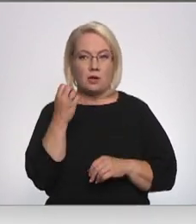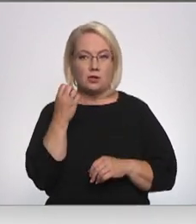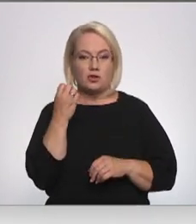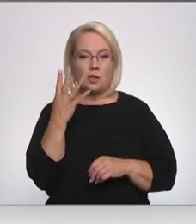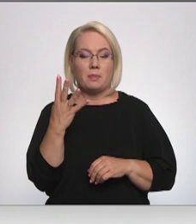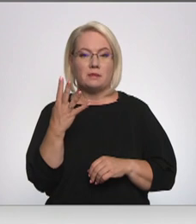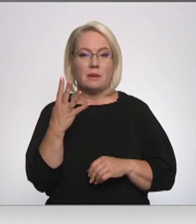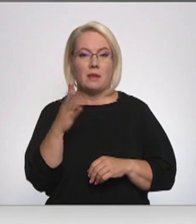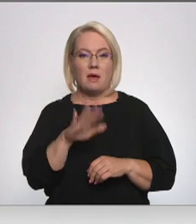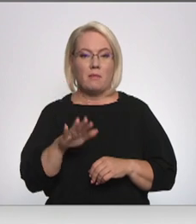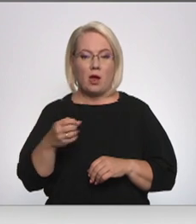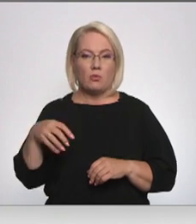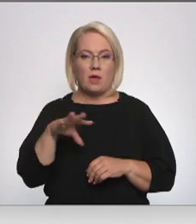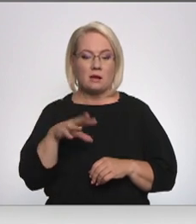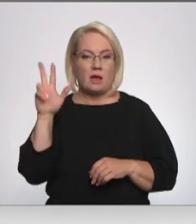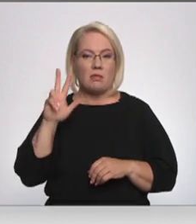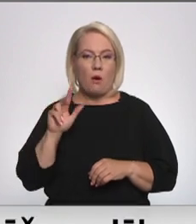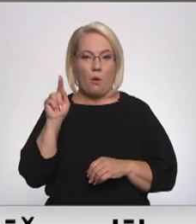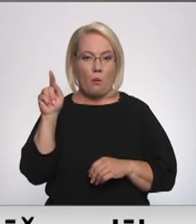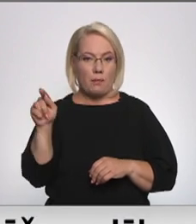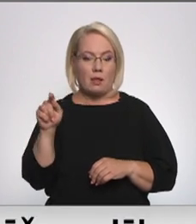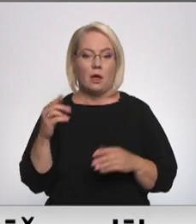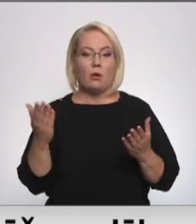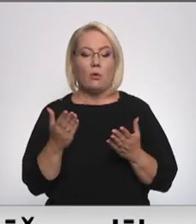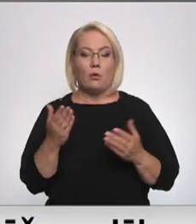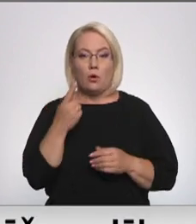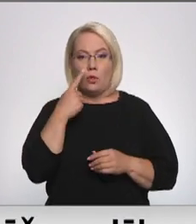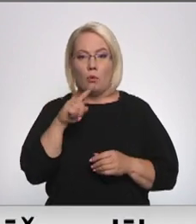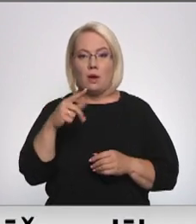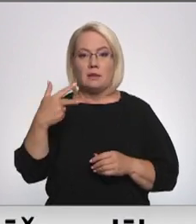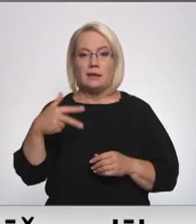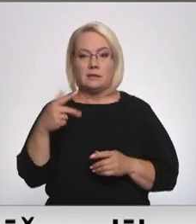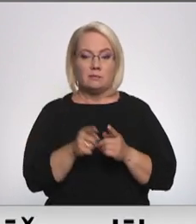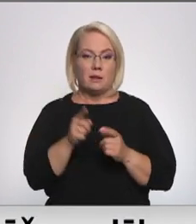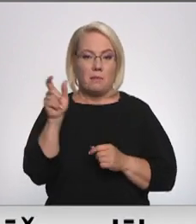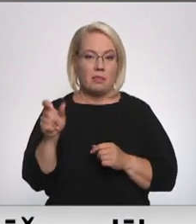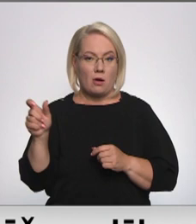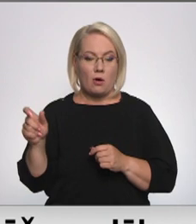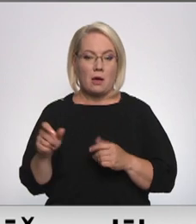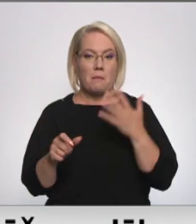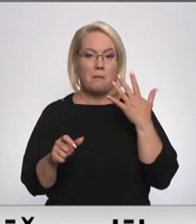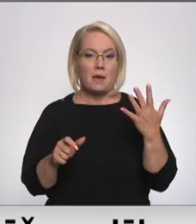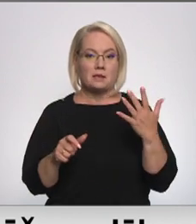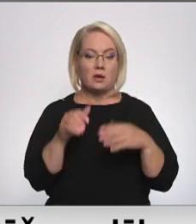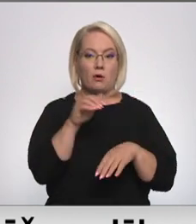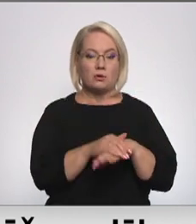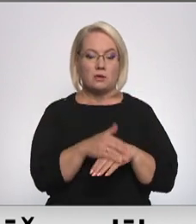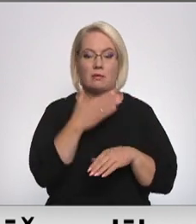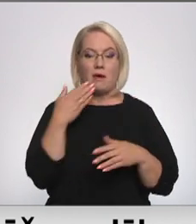izglītības iestādē Daugavpilī, kur no 30 pedagogiem pieciem ir konstatēta